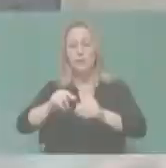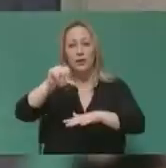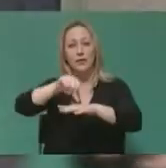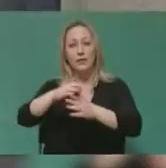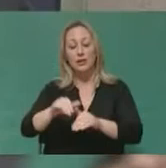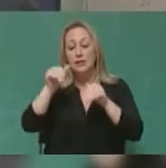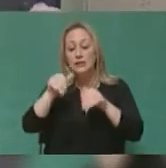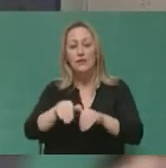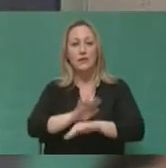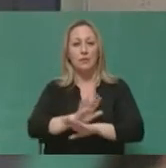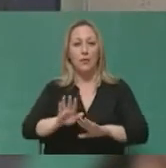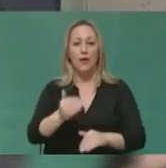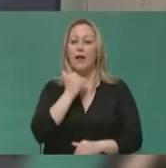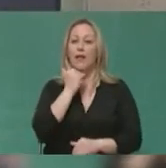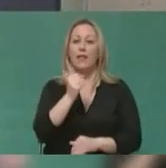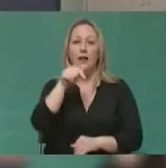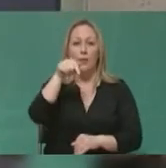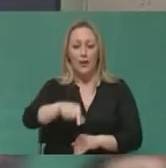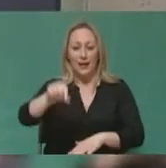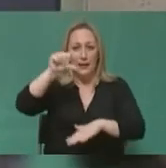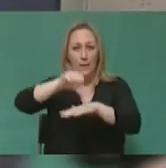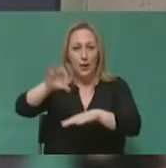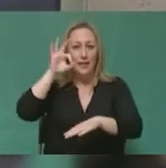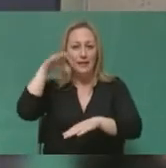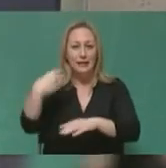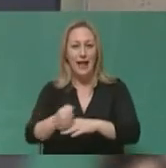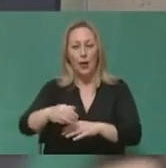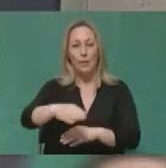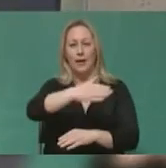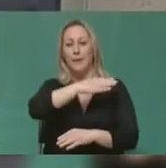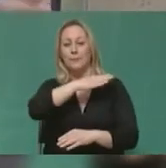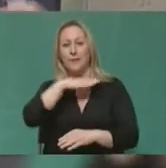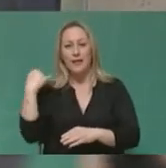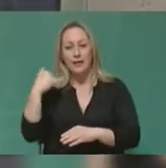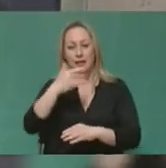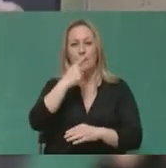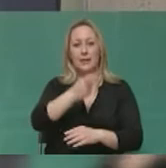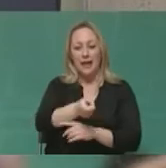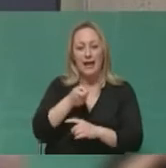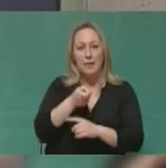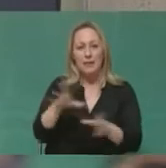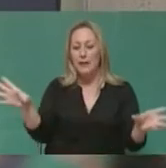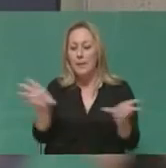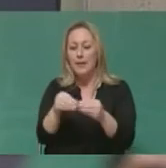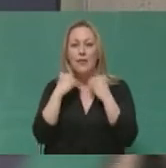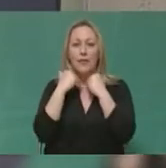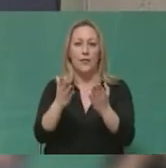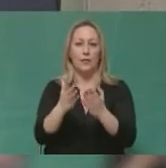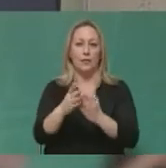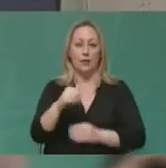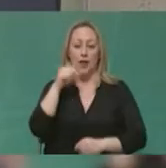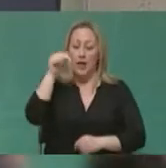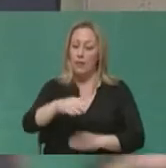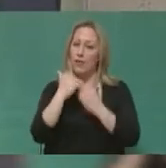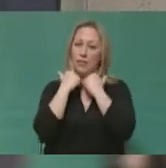αυτά. Δεν μπορεί αυτή η πόλη να συμβιώνουν οι θήτες με τα θύματα. Δεν μπορεί να ιδρύουμε στην πόλη αυτή